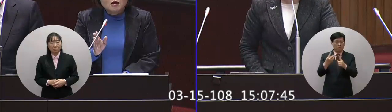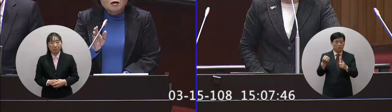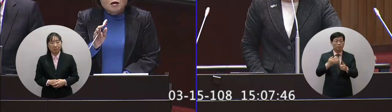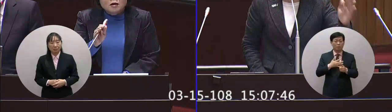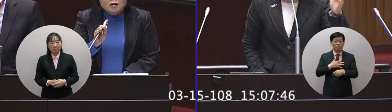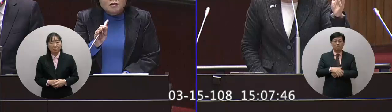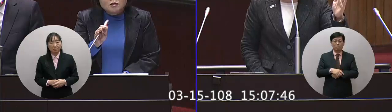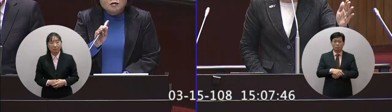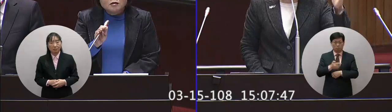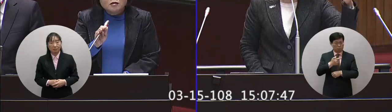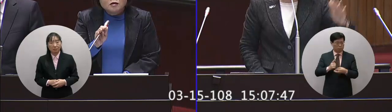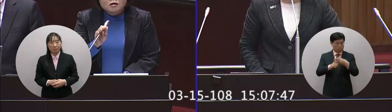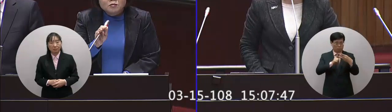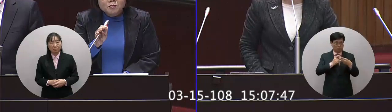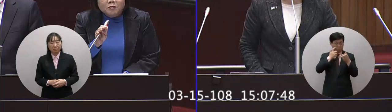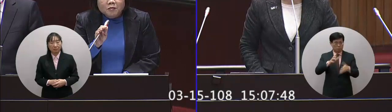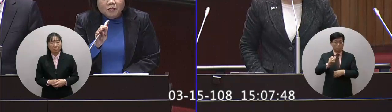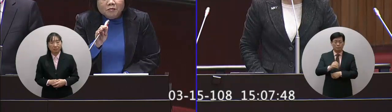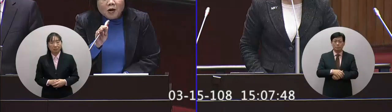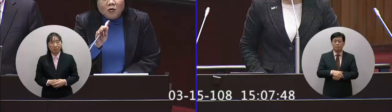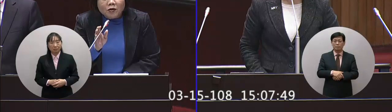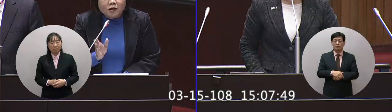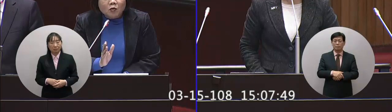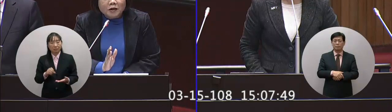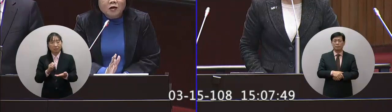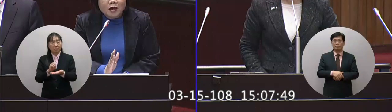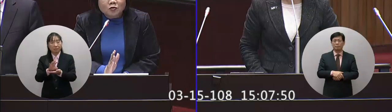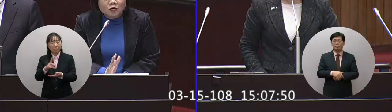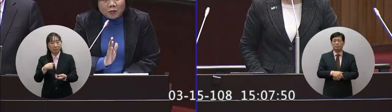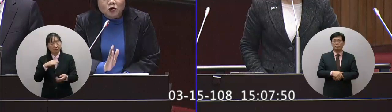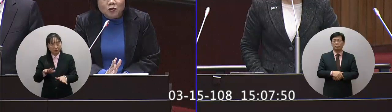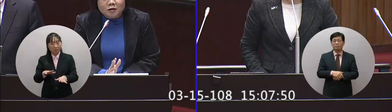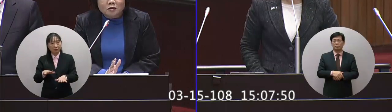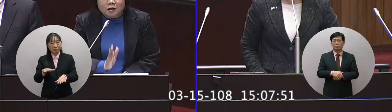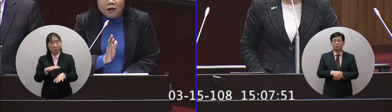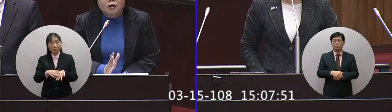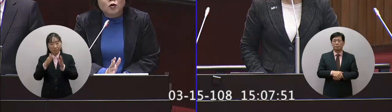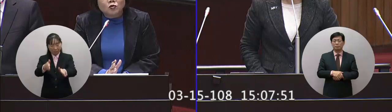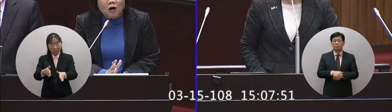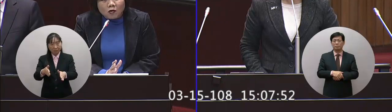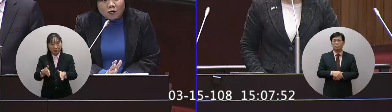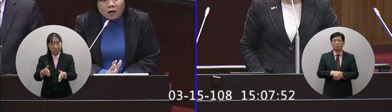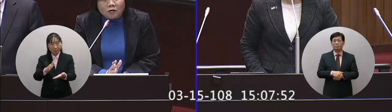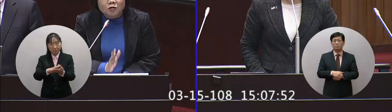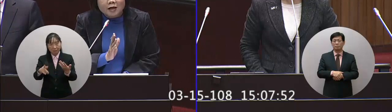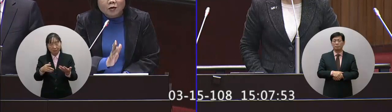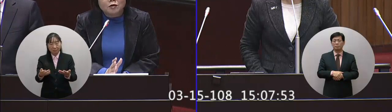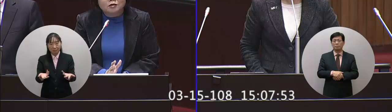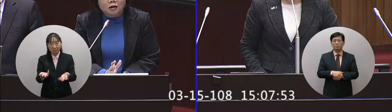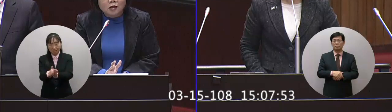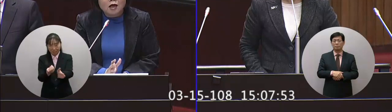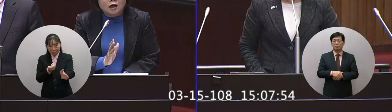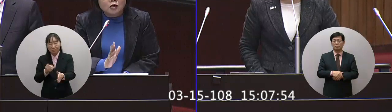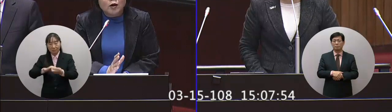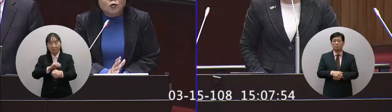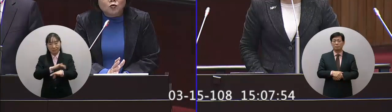嗎部長這最重要的你有關切到嗎報告委員我們要處理之前一定會做好功課去參